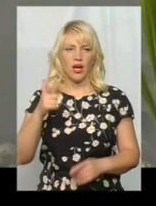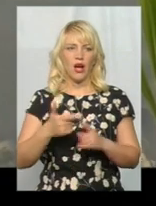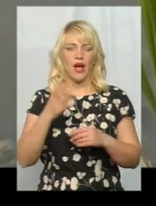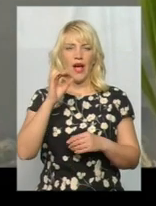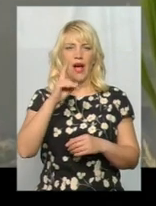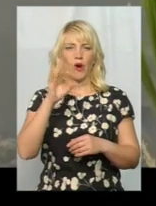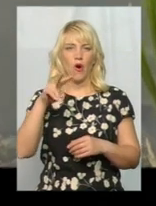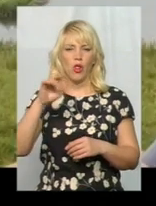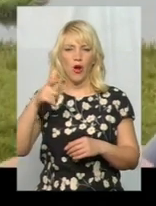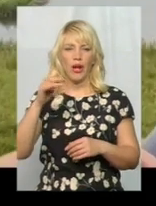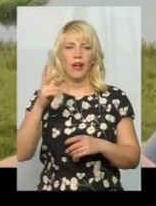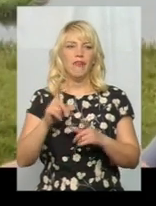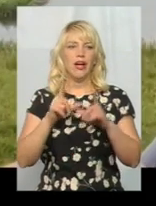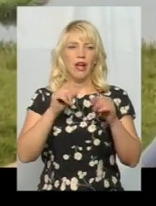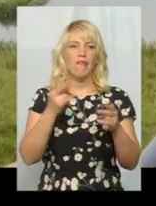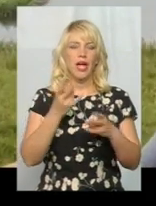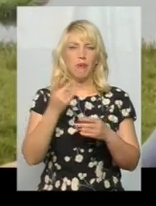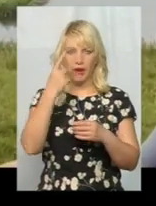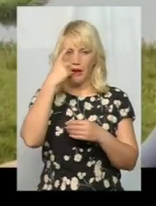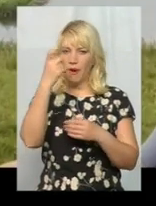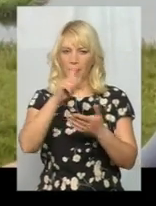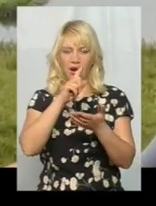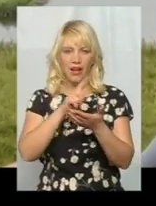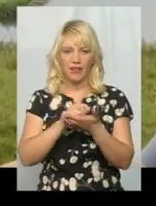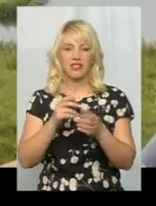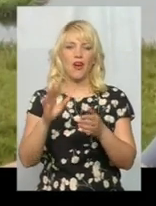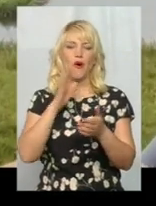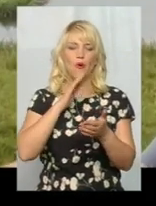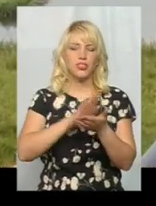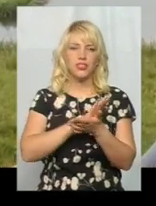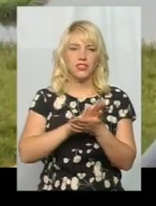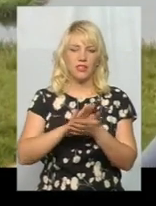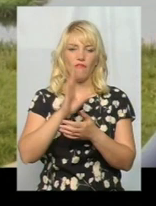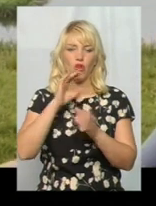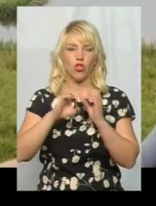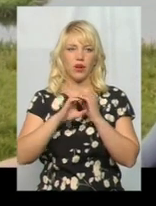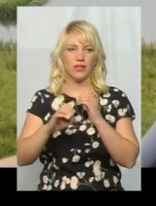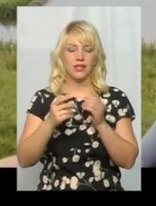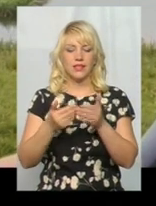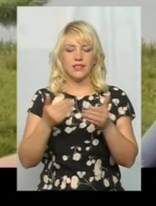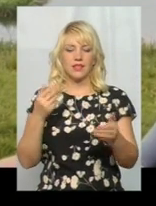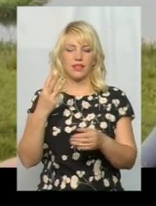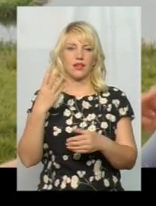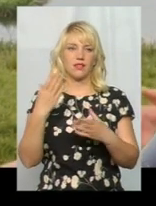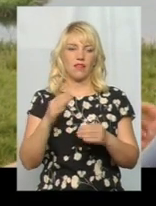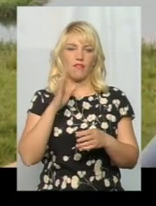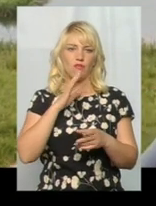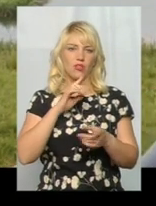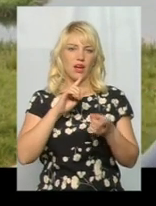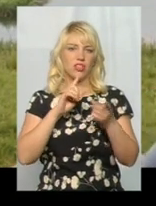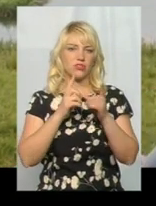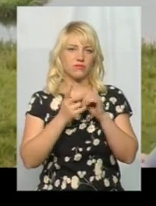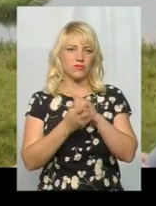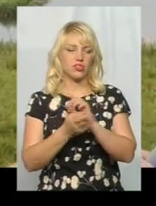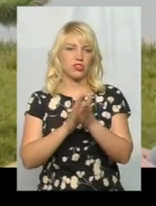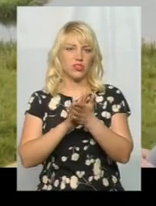виїхати, вони мають предупредити в очисній водоканал, що вони виїжджають. За три дні вода стає чиста. Ну, чистіше, більш